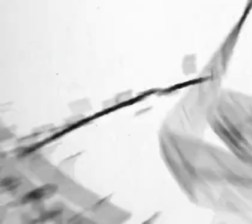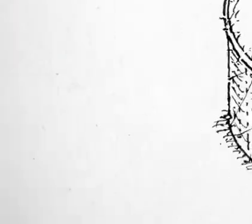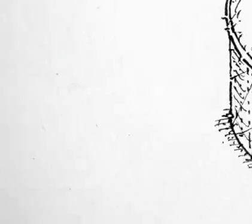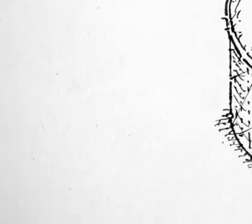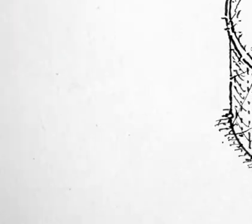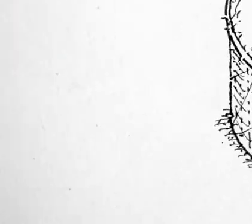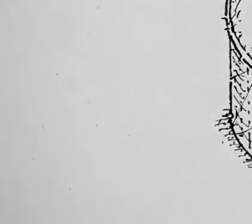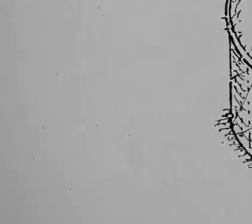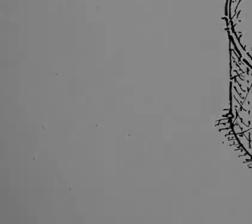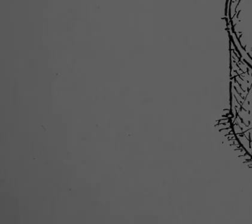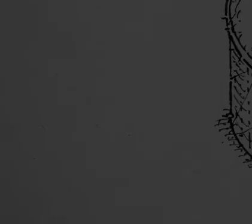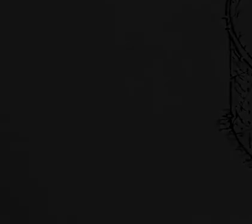Dziękuje za oglądanie. Dziękuje